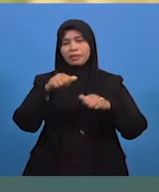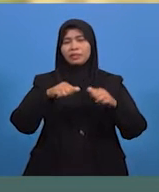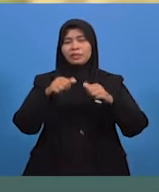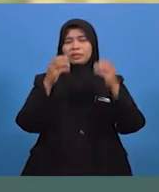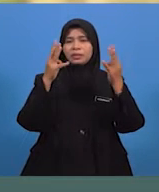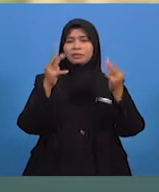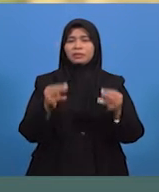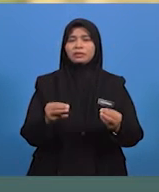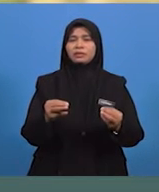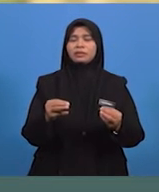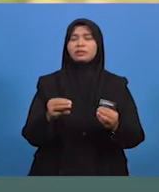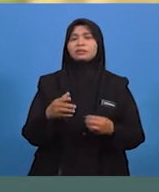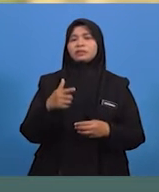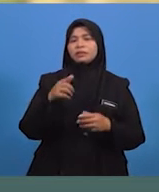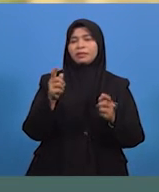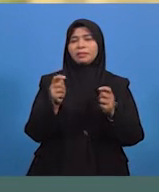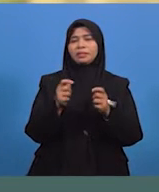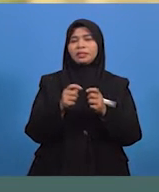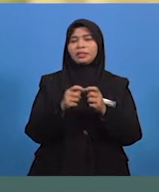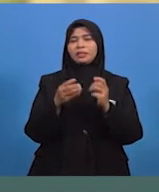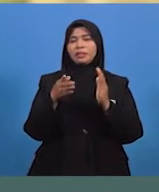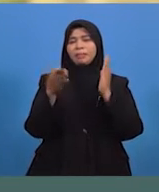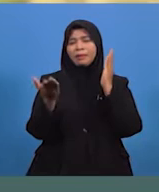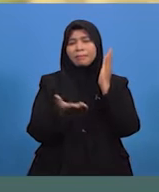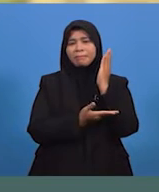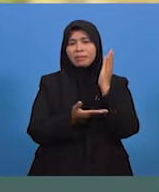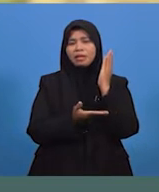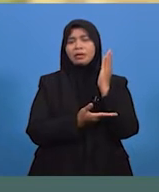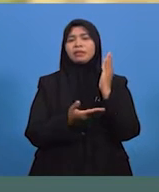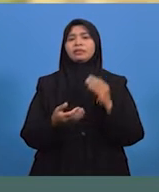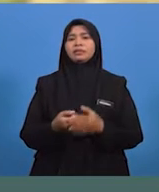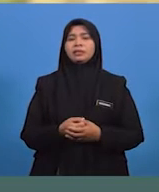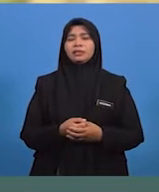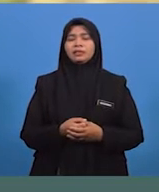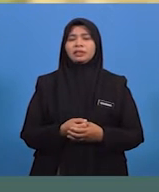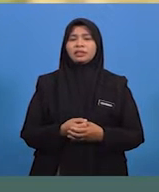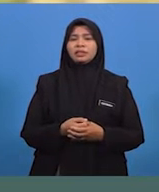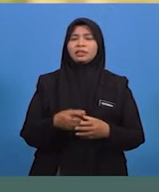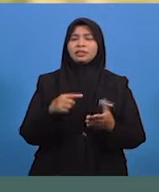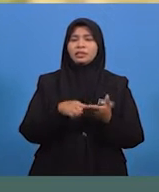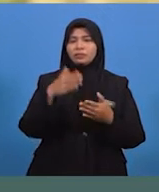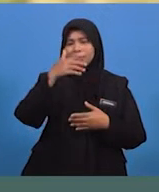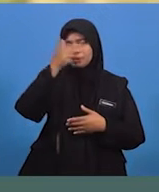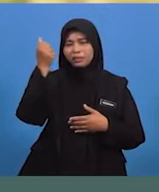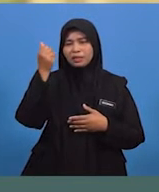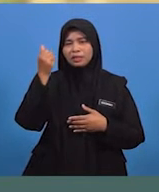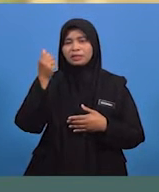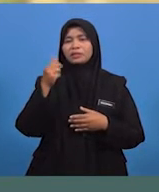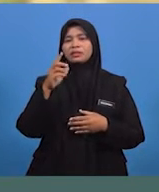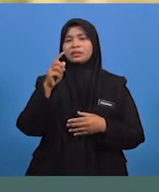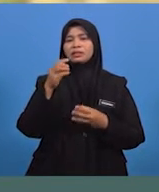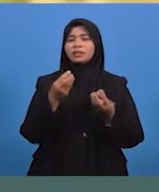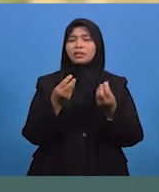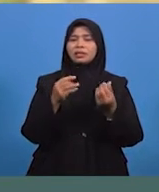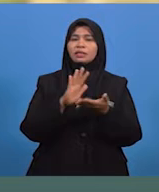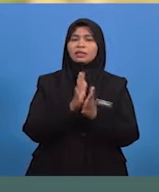pembalakan dan pertanian mengalami hakisan yang pesat. Ini menyebabkan struktur tanah